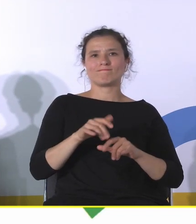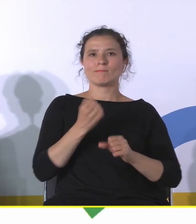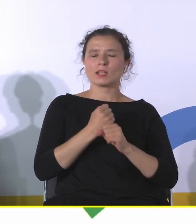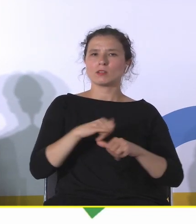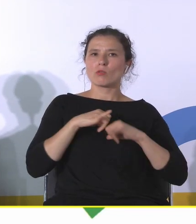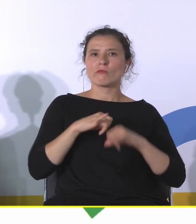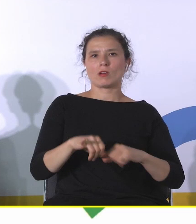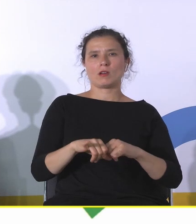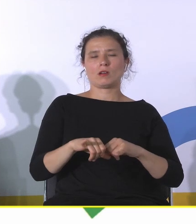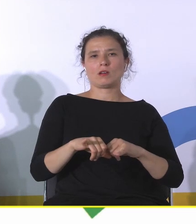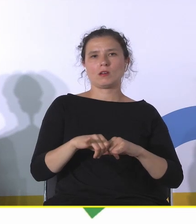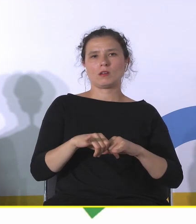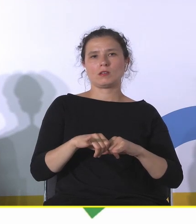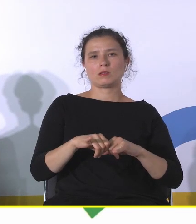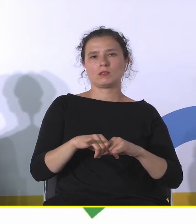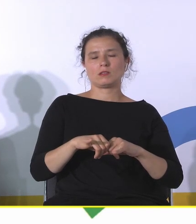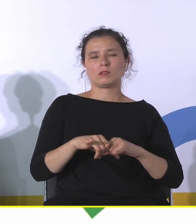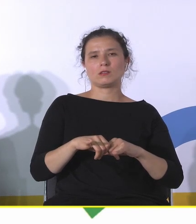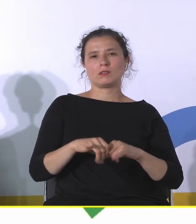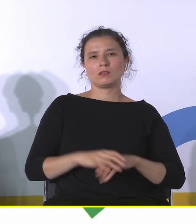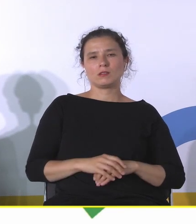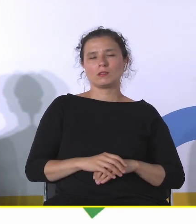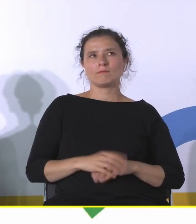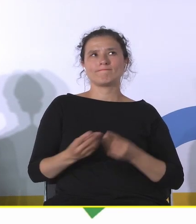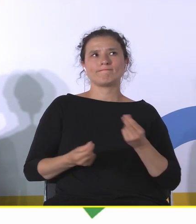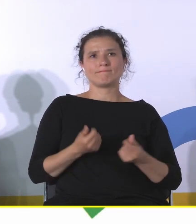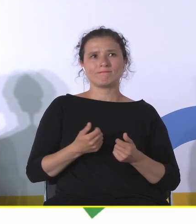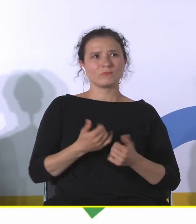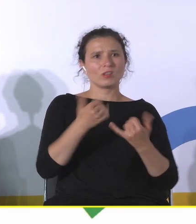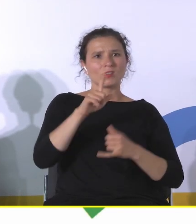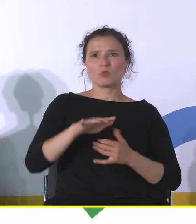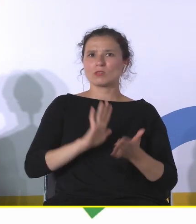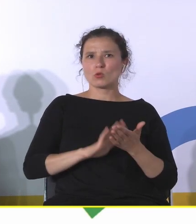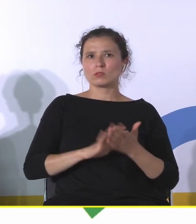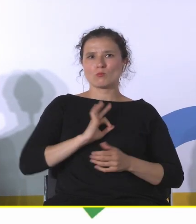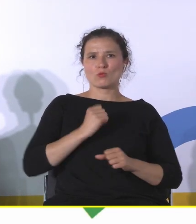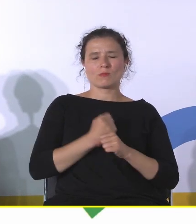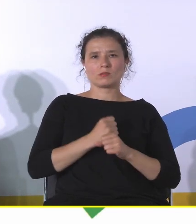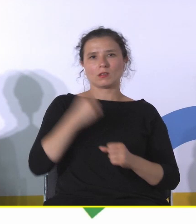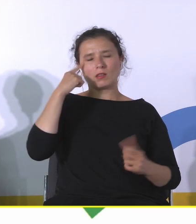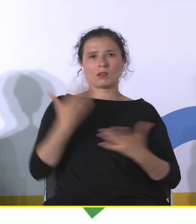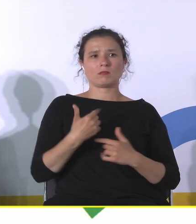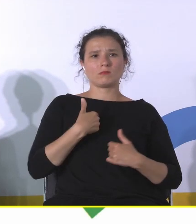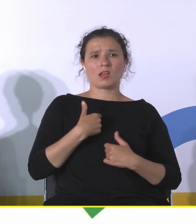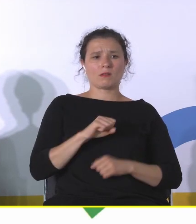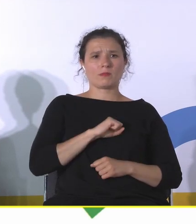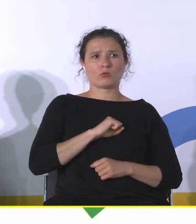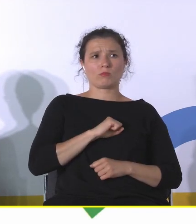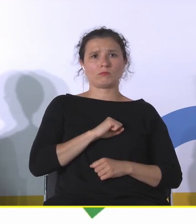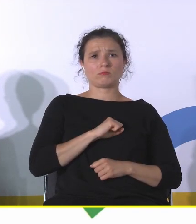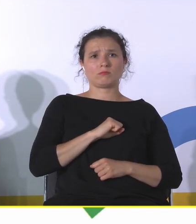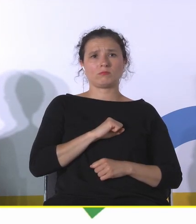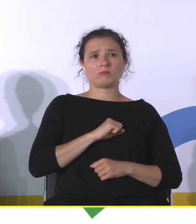takiego, które jest doceniane i nagle jestem osobą bezrobotną albo muszę znaleźć nowe